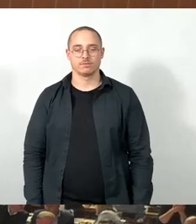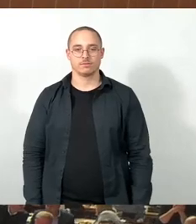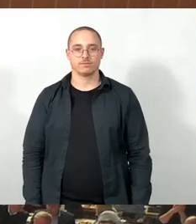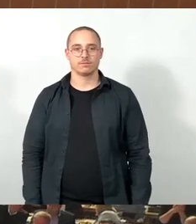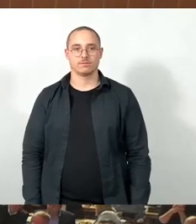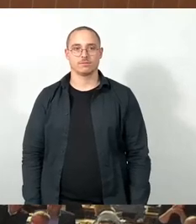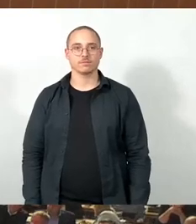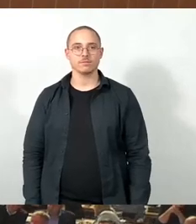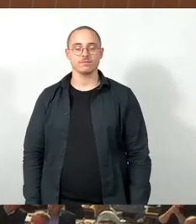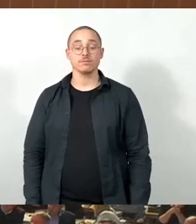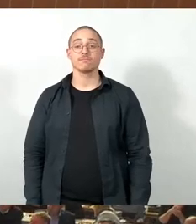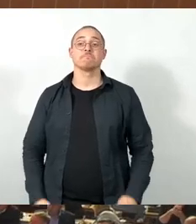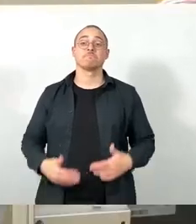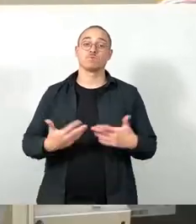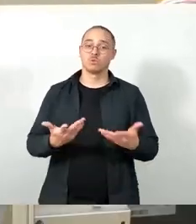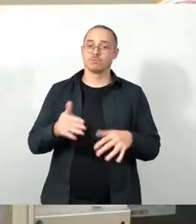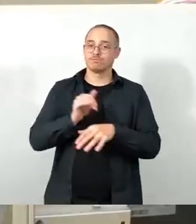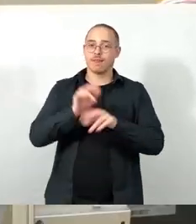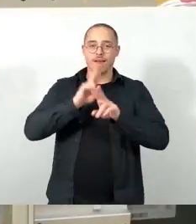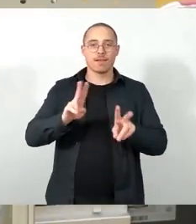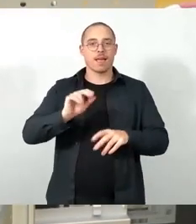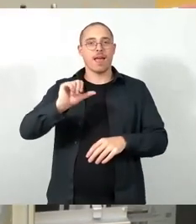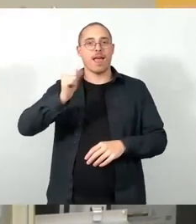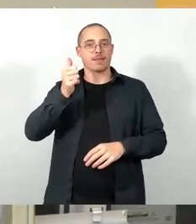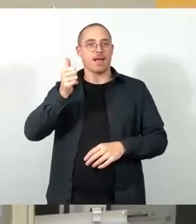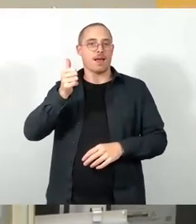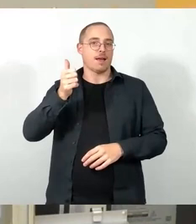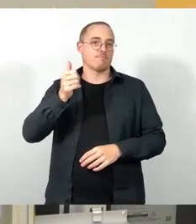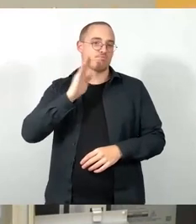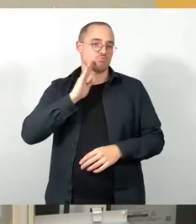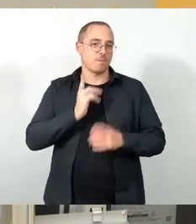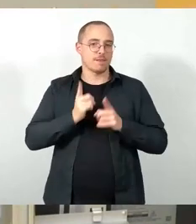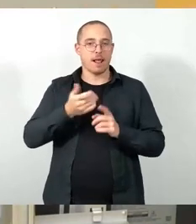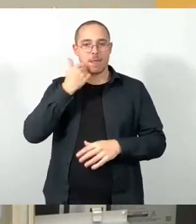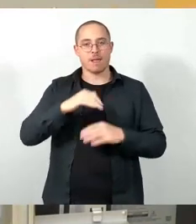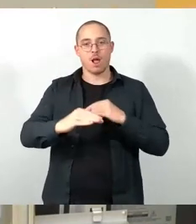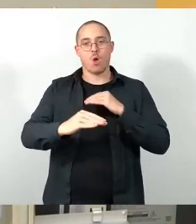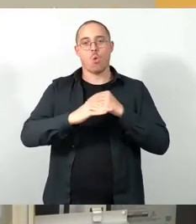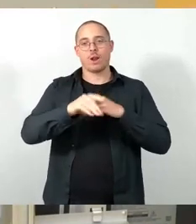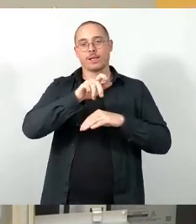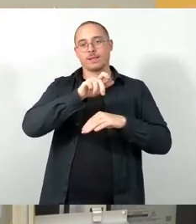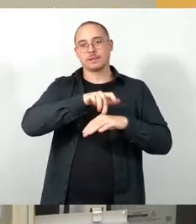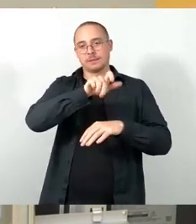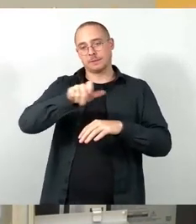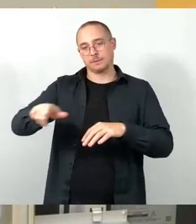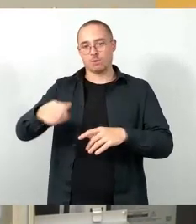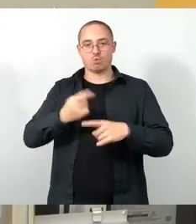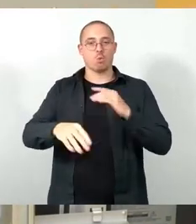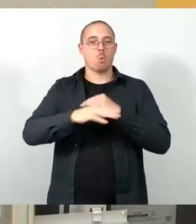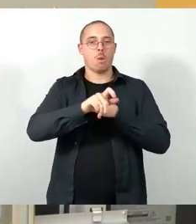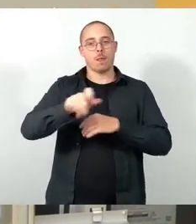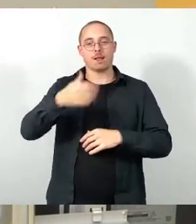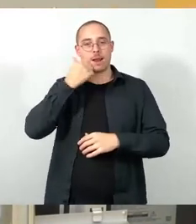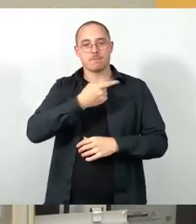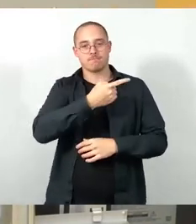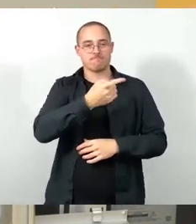So, sehr geehrter Herr Bürgermeister, liebe Kolleginnen und Kollegen, liebe Menschen im Saal und draußen im Stream. Ich habe es Herrn Zastro